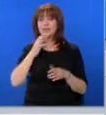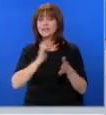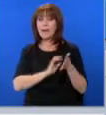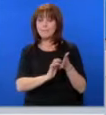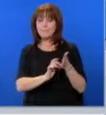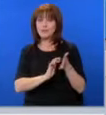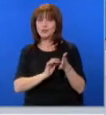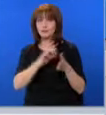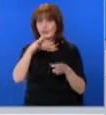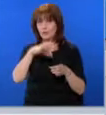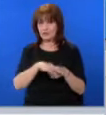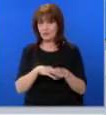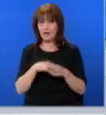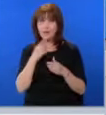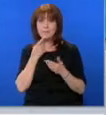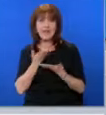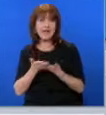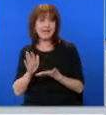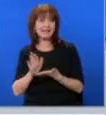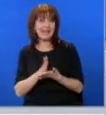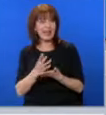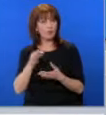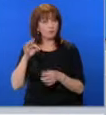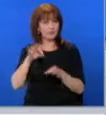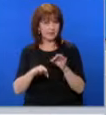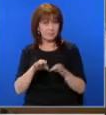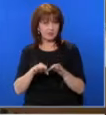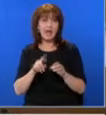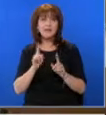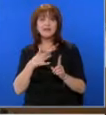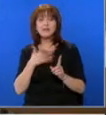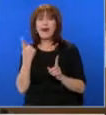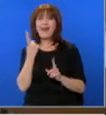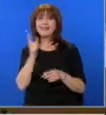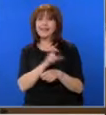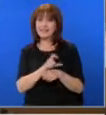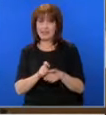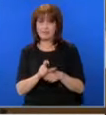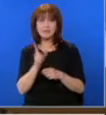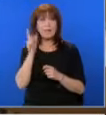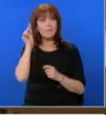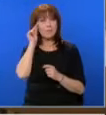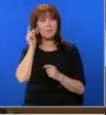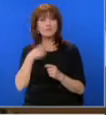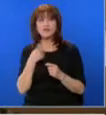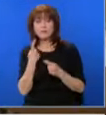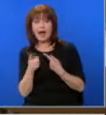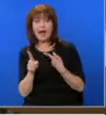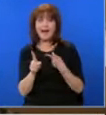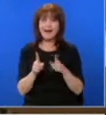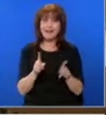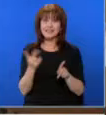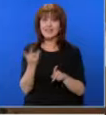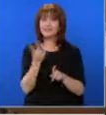Нейко в сутрешния ни блок. При разделен вод разликата трябва да е поне седмица. Нейкова напомни, че има съществени разлики в двата